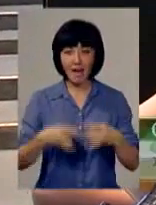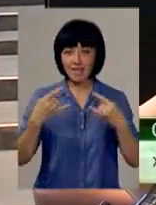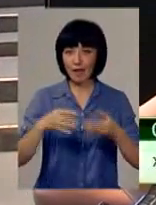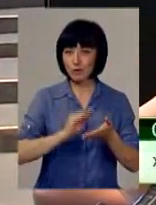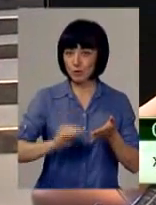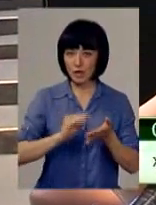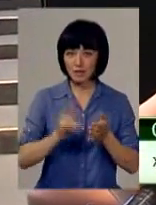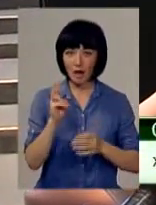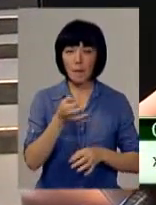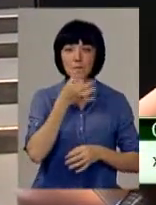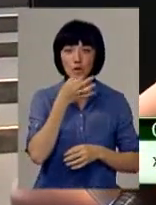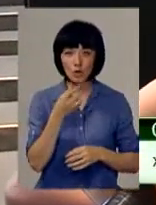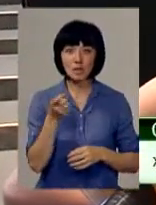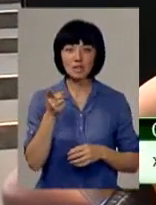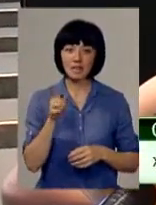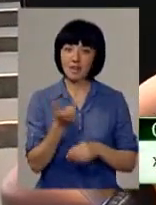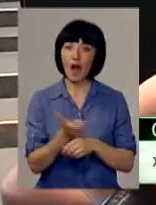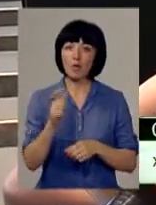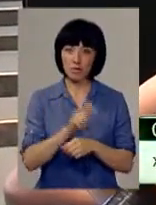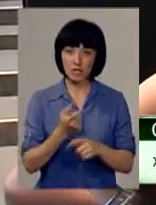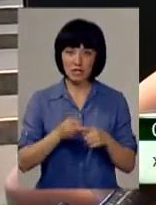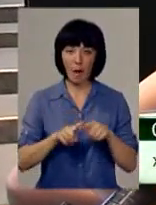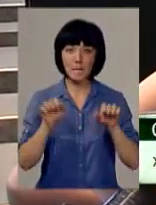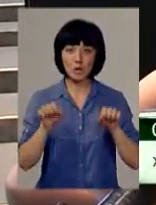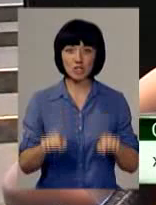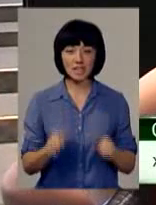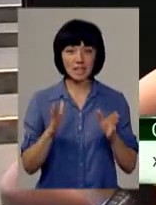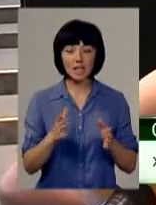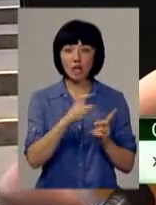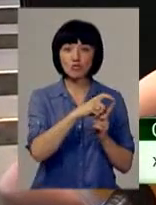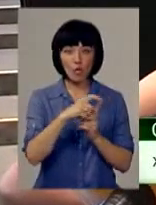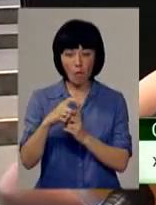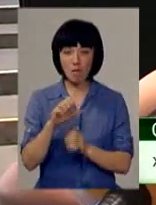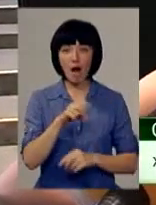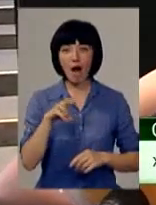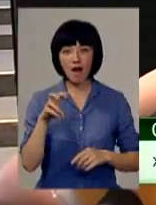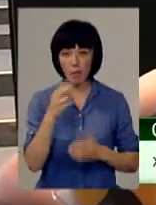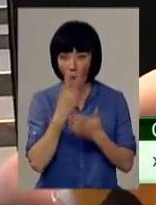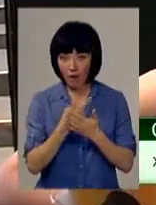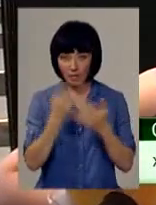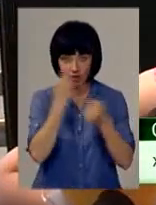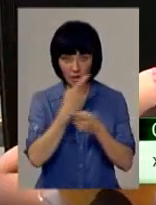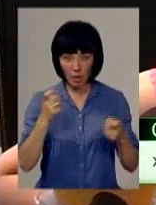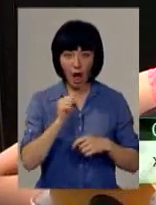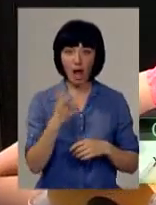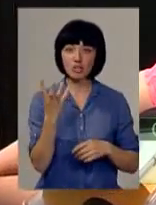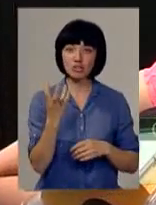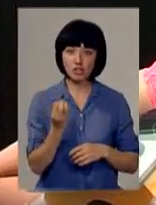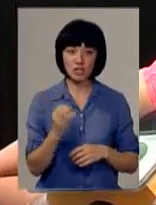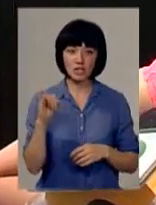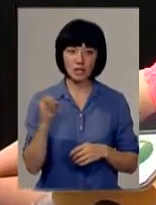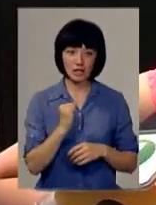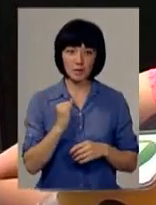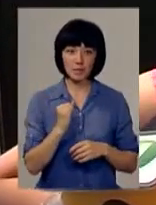«Тележурналістика» мені подобається чи не найбільше, тому що це можливість не тільки словом показувати інформацію, а ще й